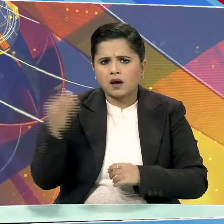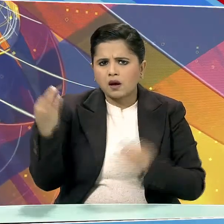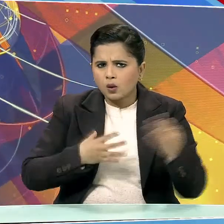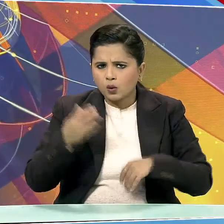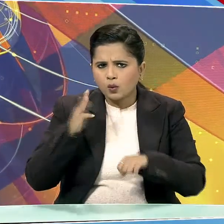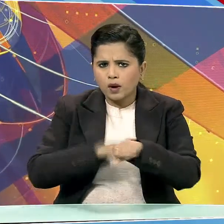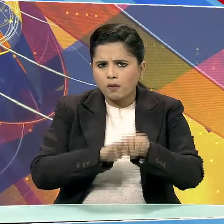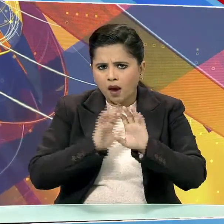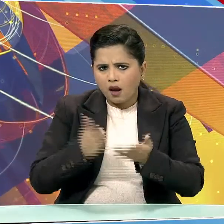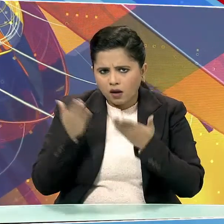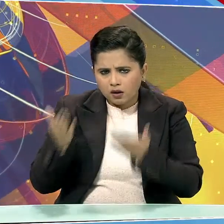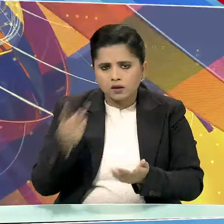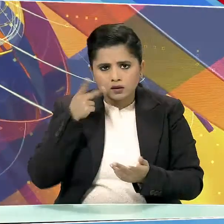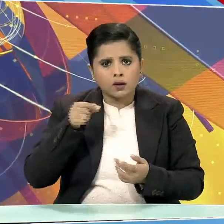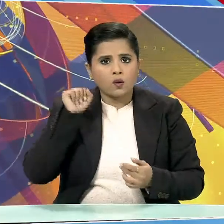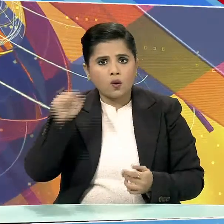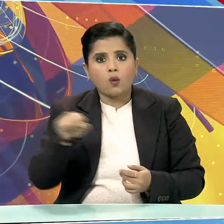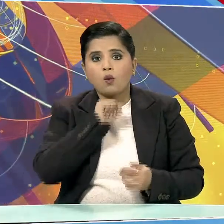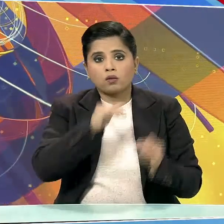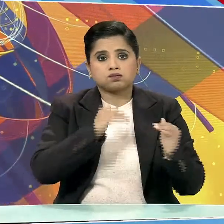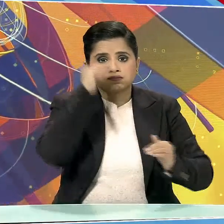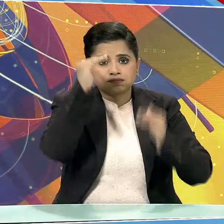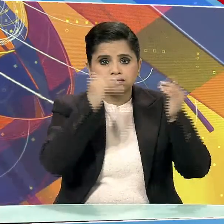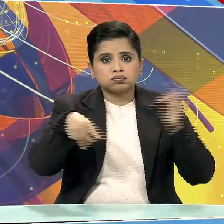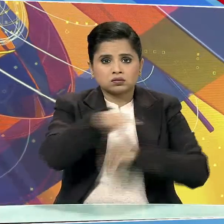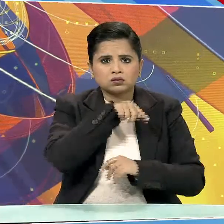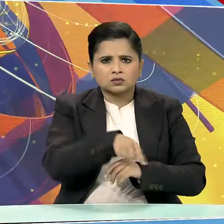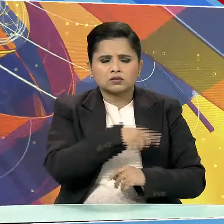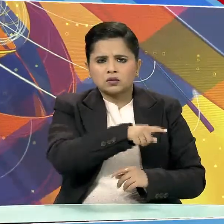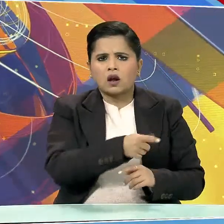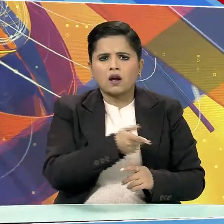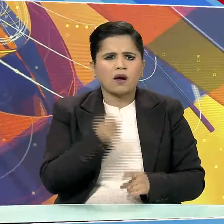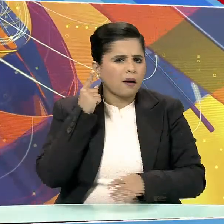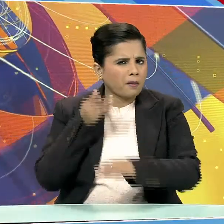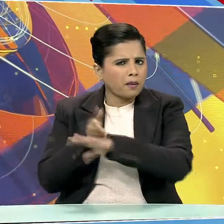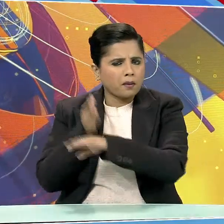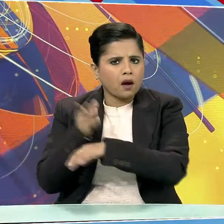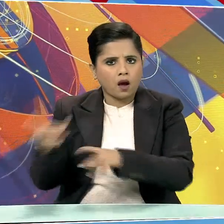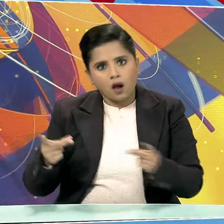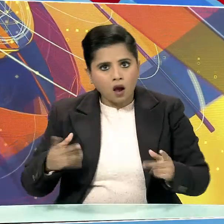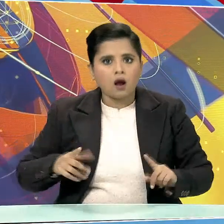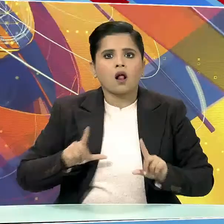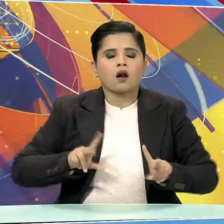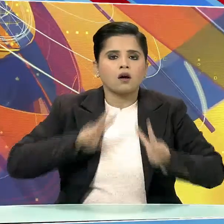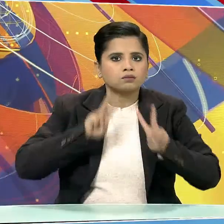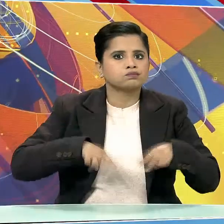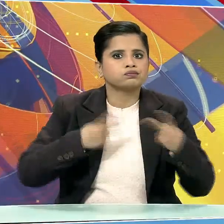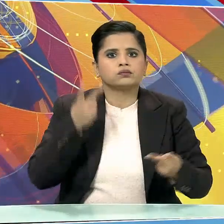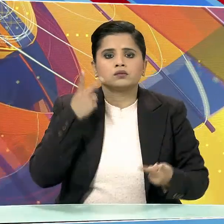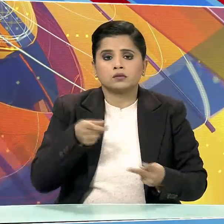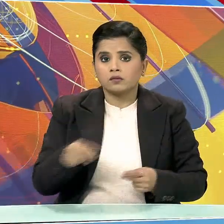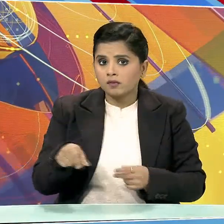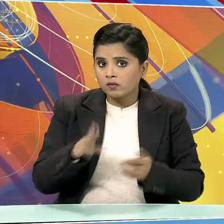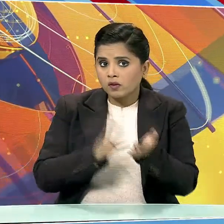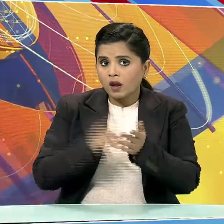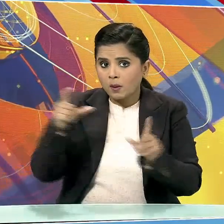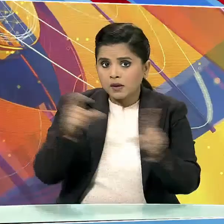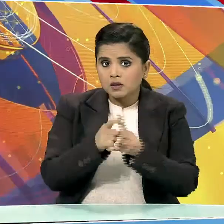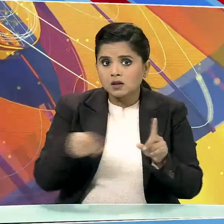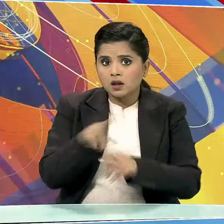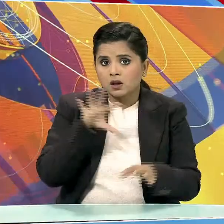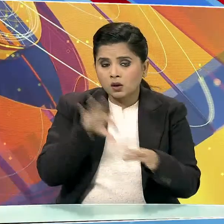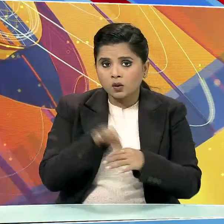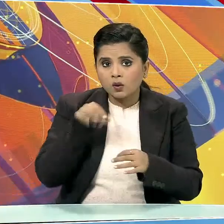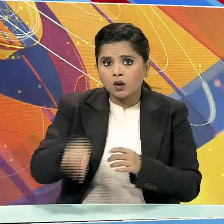इसलिए उन्होंने अपने वरिष्ट विधायकों के उकसावे पर ततकाल कारवाई की उन्होंने कहा MCD आयुक्त